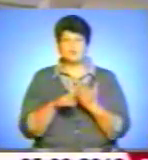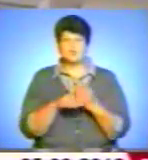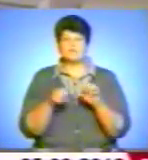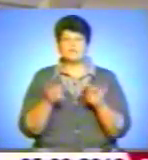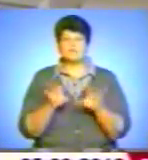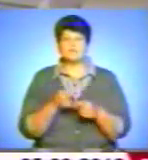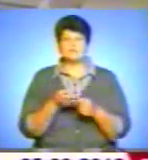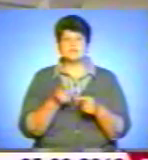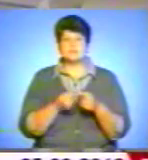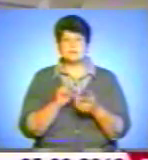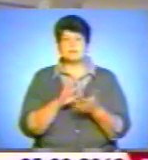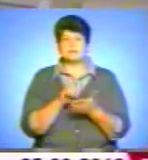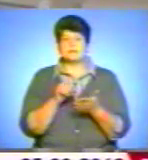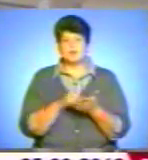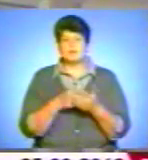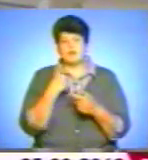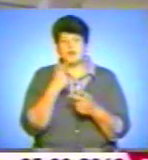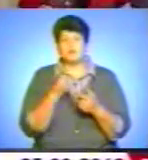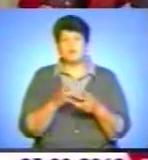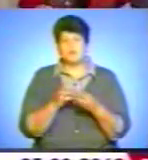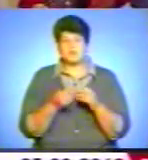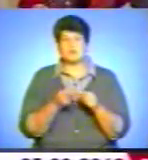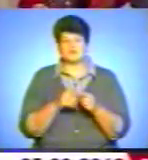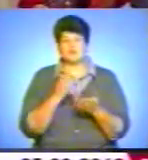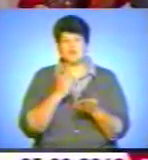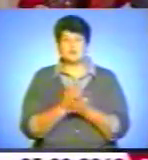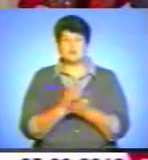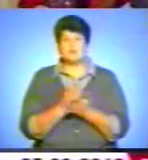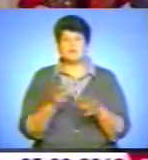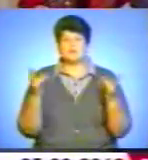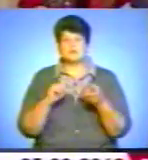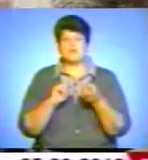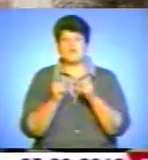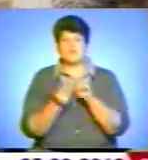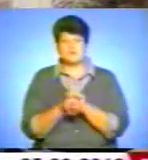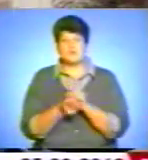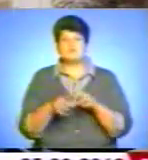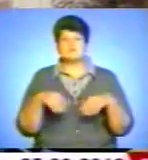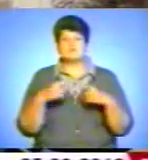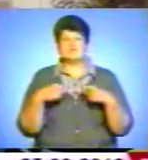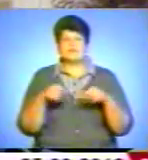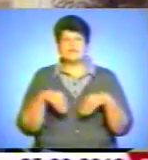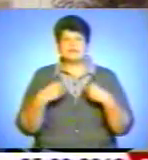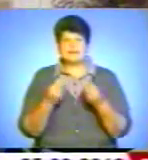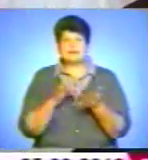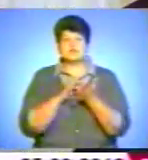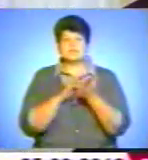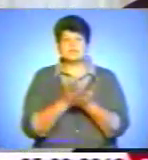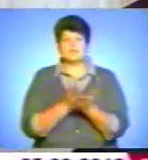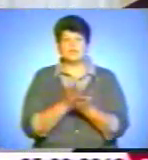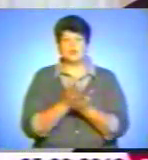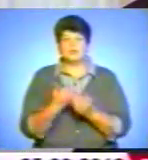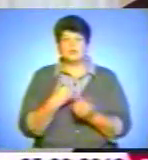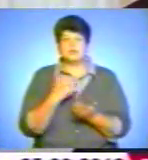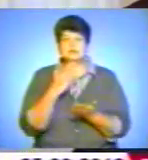дане питання. Тому що, я кажу, проблема в цьому є. Потрібне і реформування у сфері надання екскурсійних послуг. У нас є